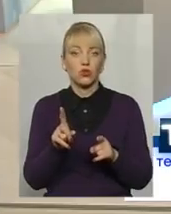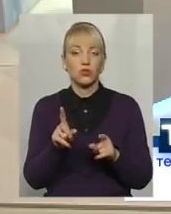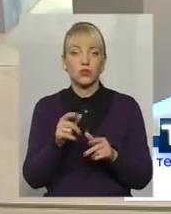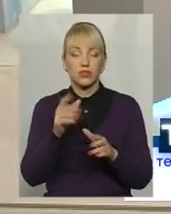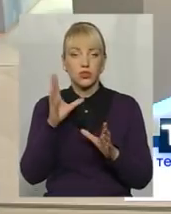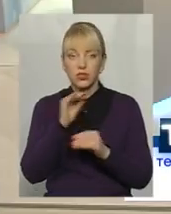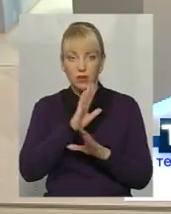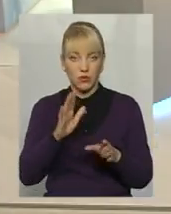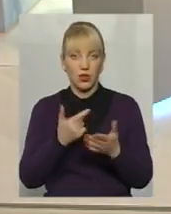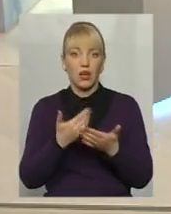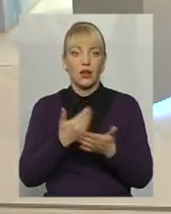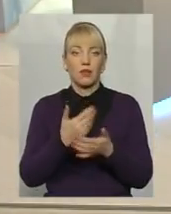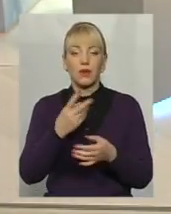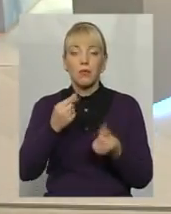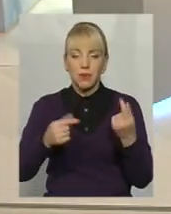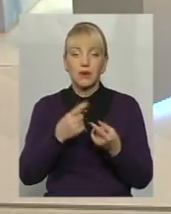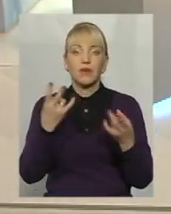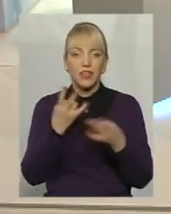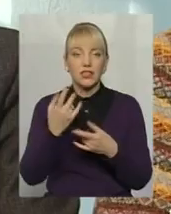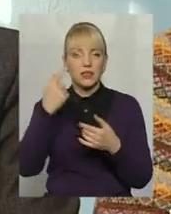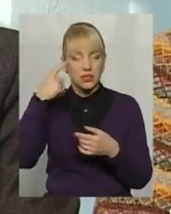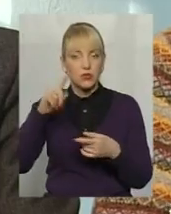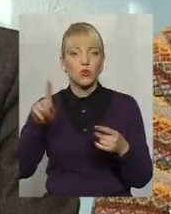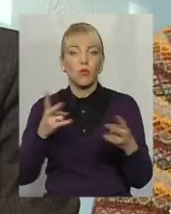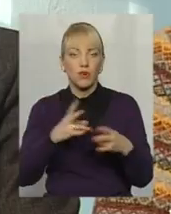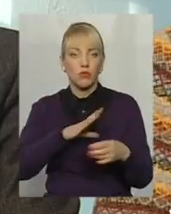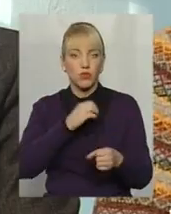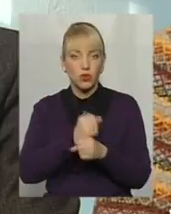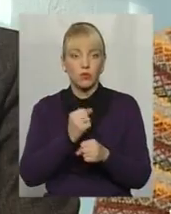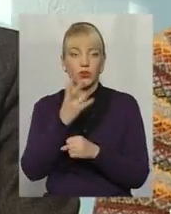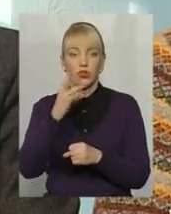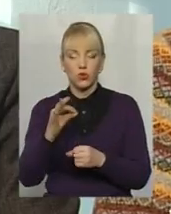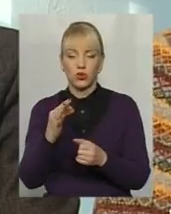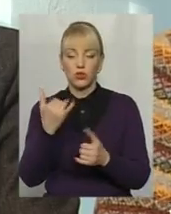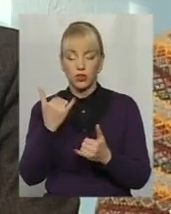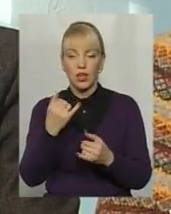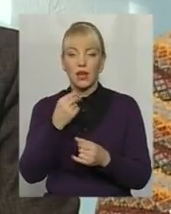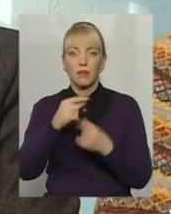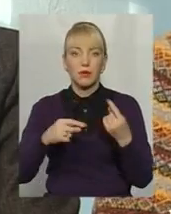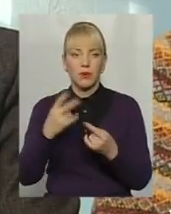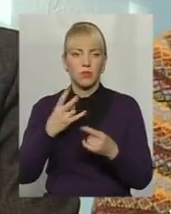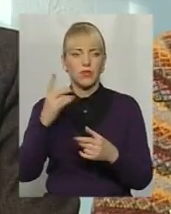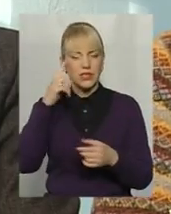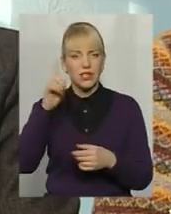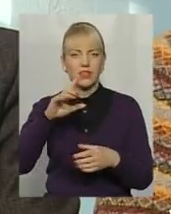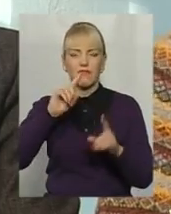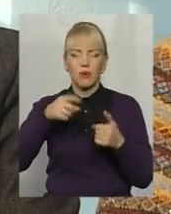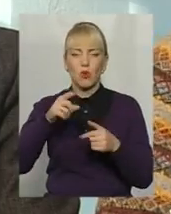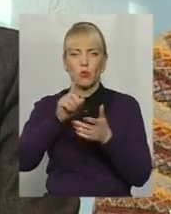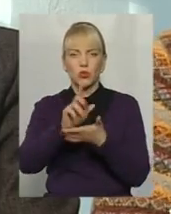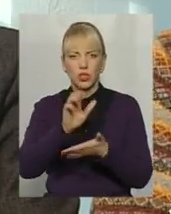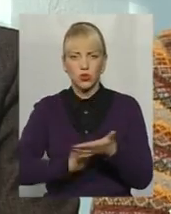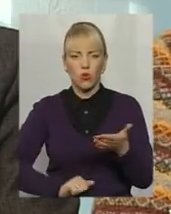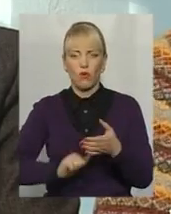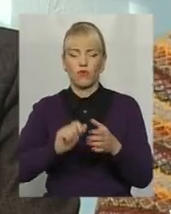повинен був це зробити. І ми кажемо, що необхідно дотриматися вимог законодавства. Але підприємець сьогодні повинен знати всі вимоги податкового законодавства,